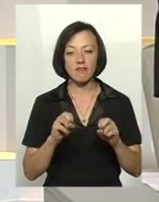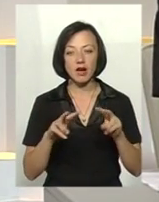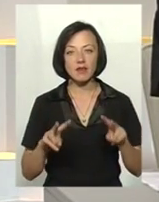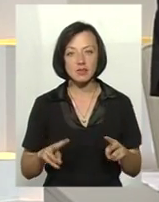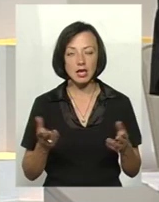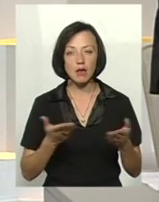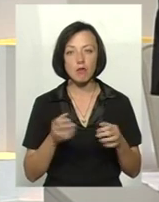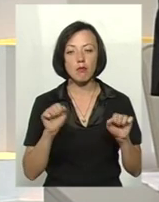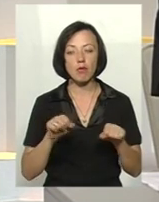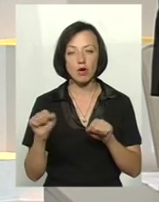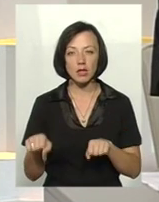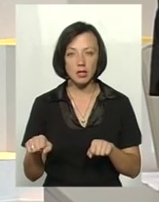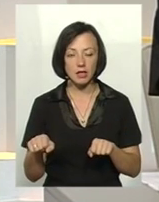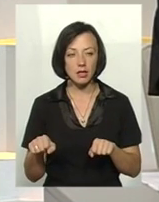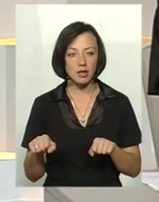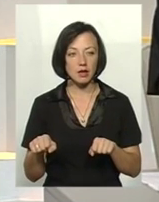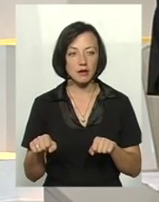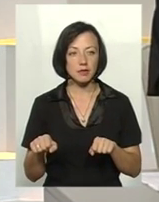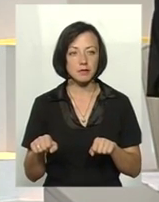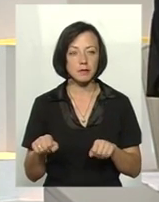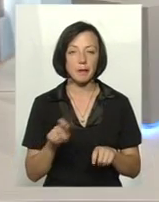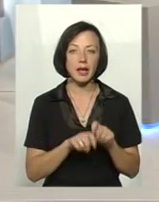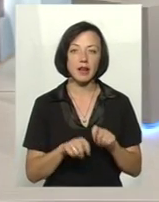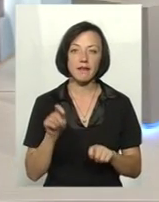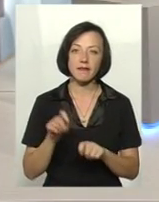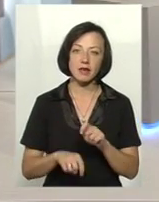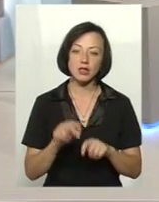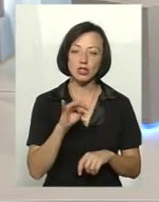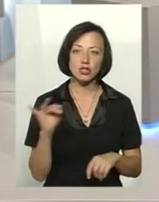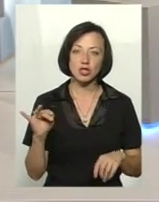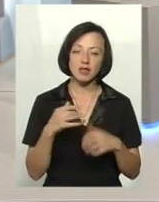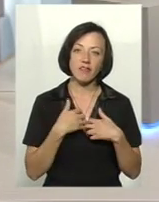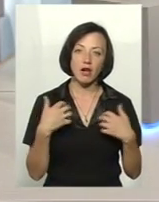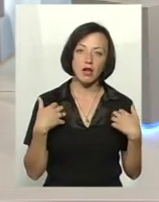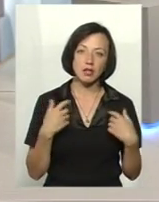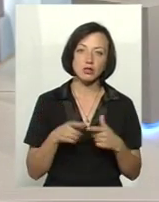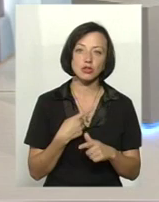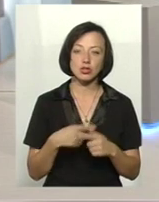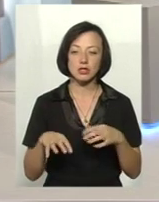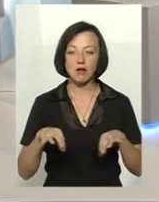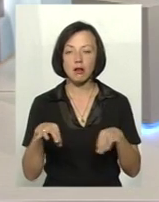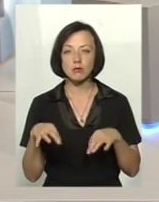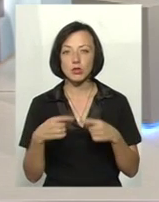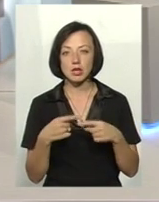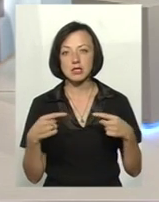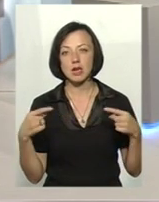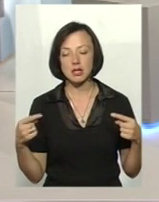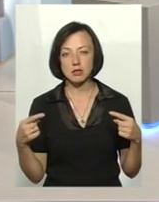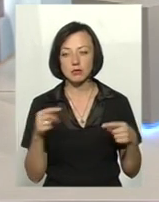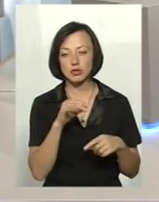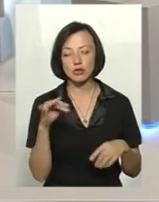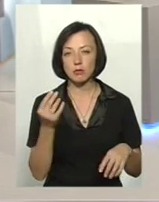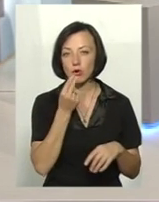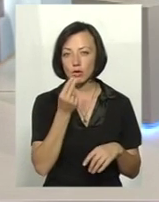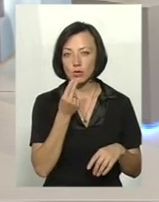б могли перевірити, чи то тварин, чи то транспортний засіб, чи то